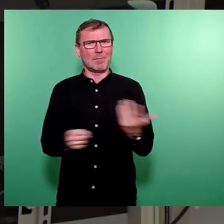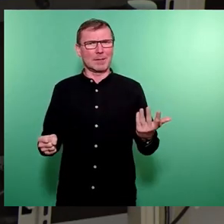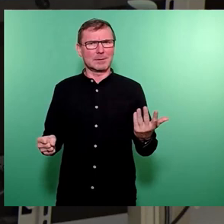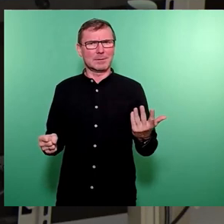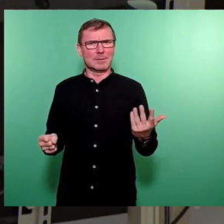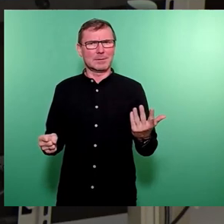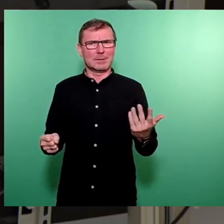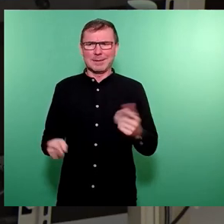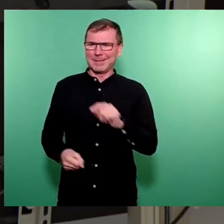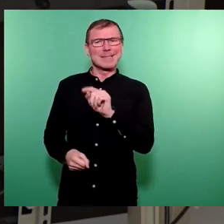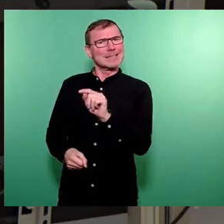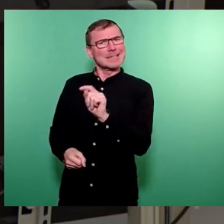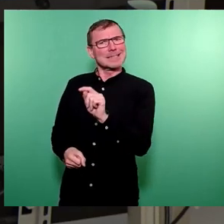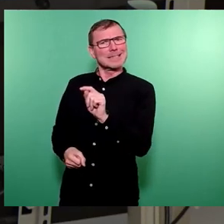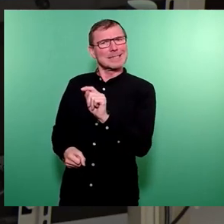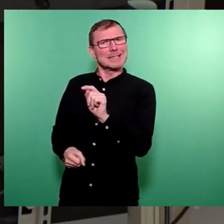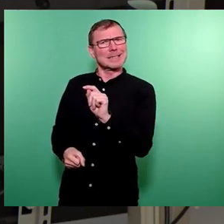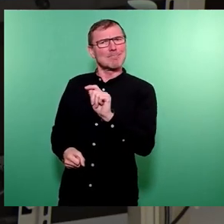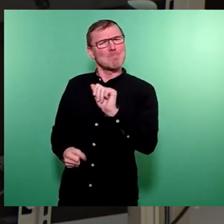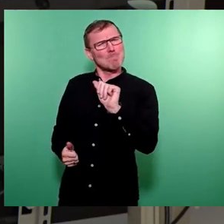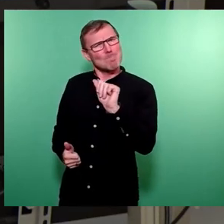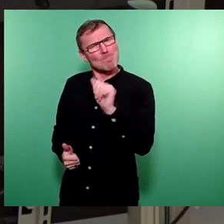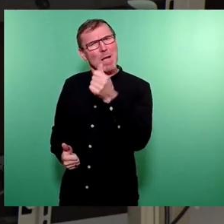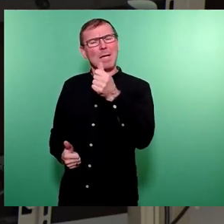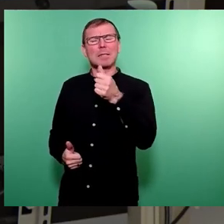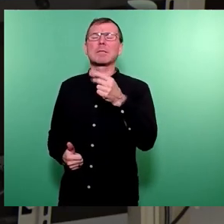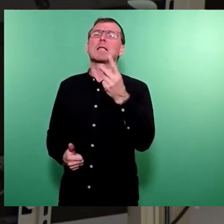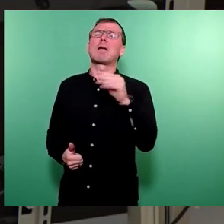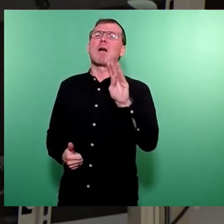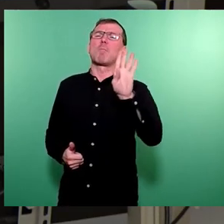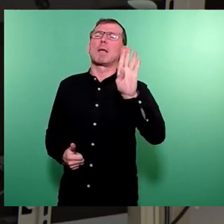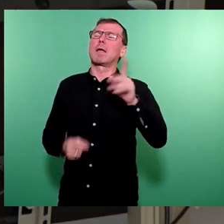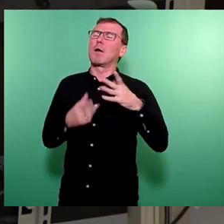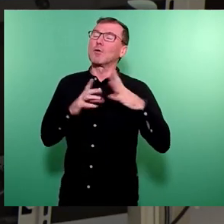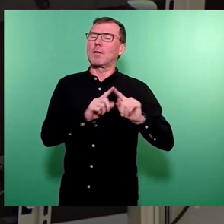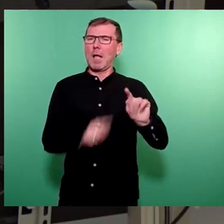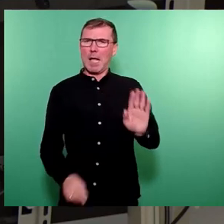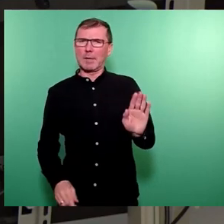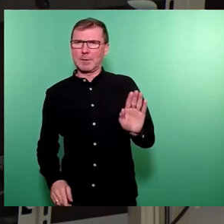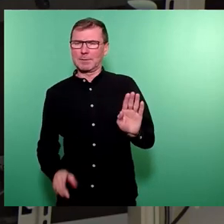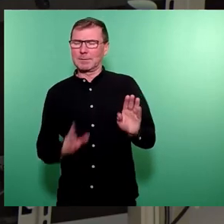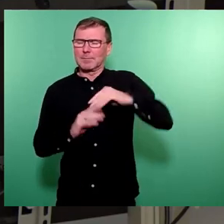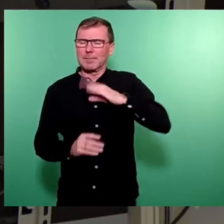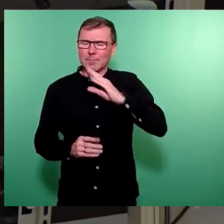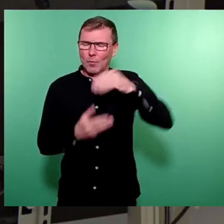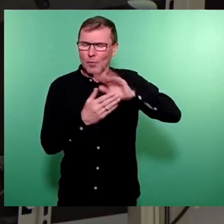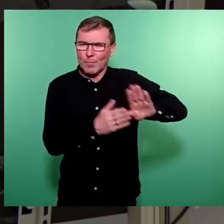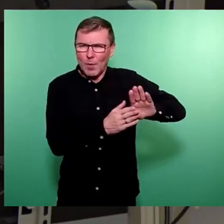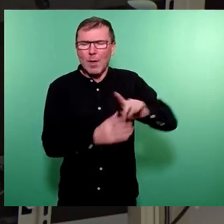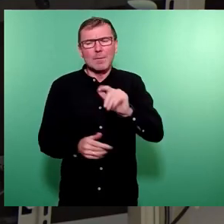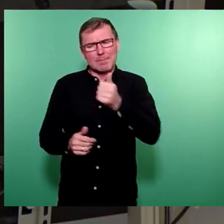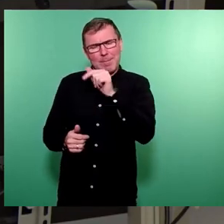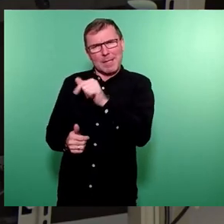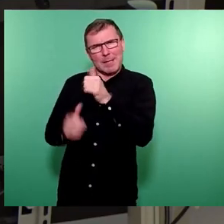dass das meistens bei der DVB ist zum Glück anders, dazu sage ich gleich noch was, dann wirklich nur